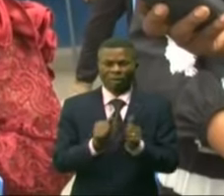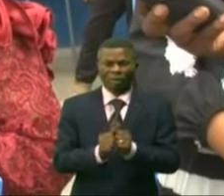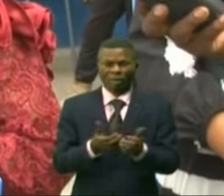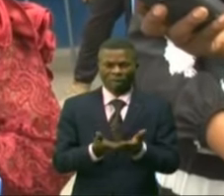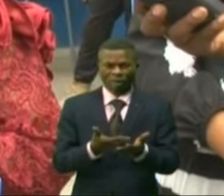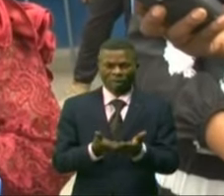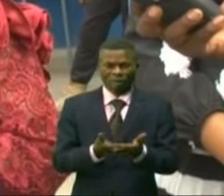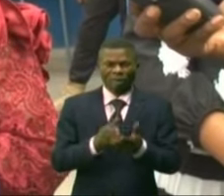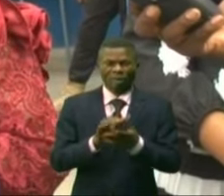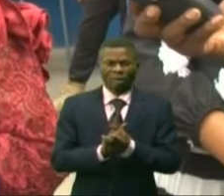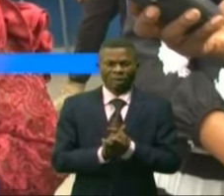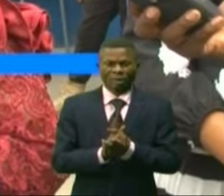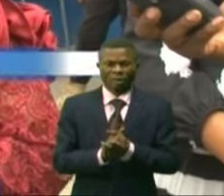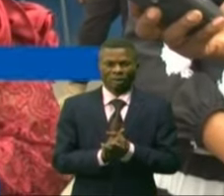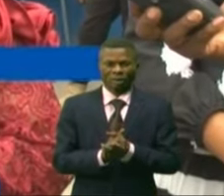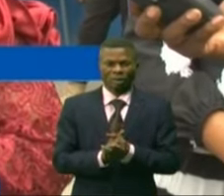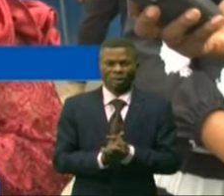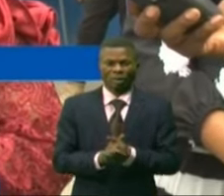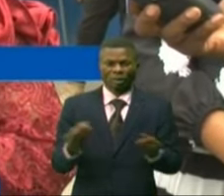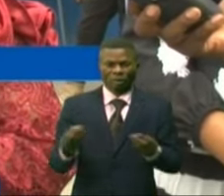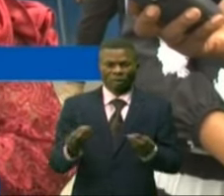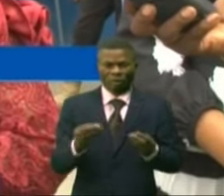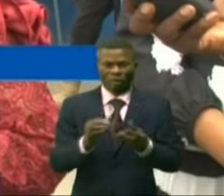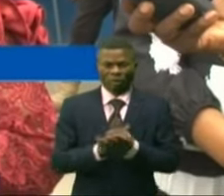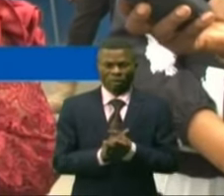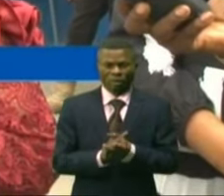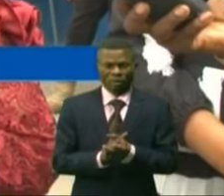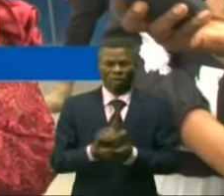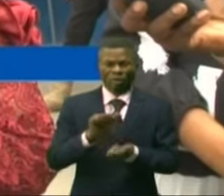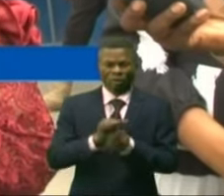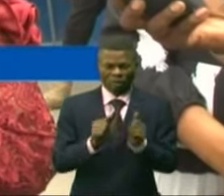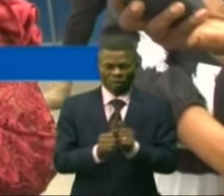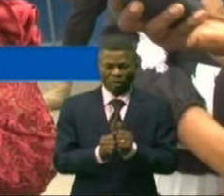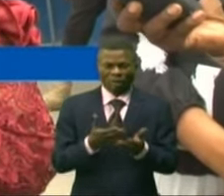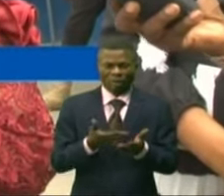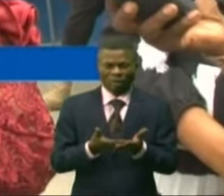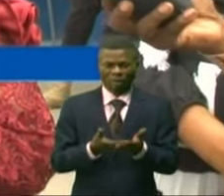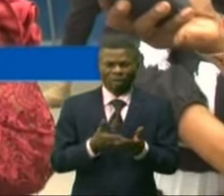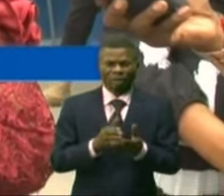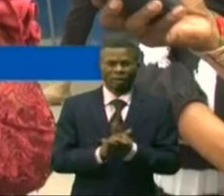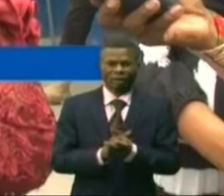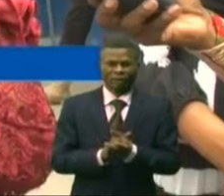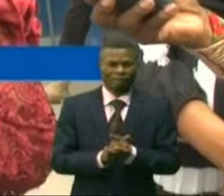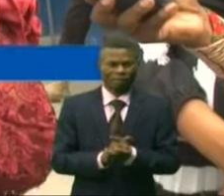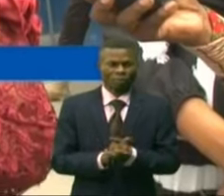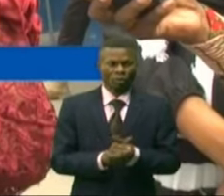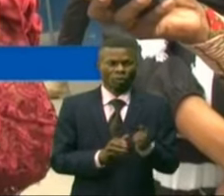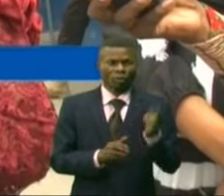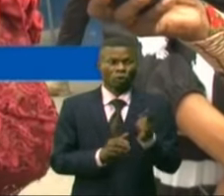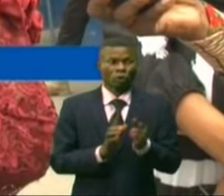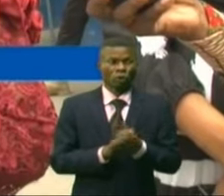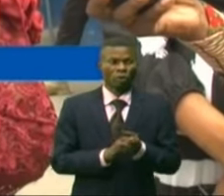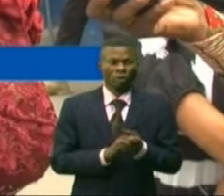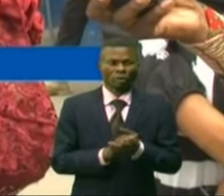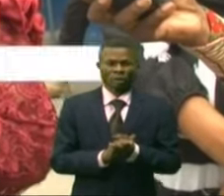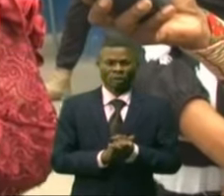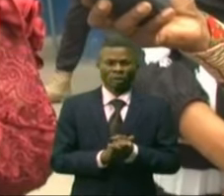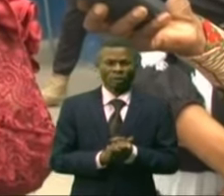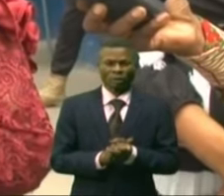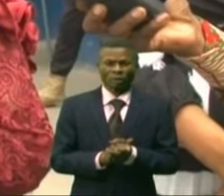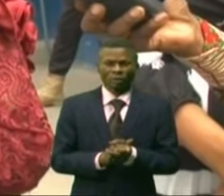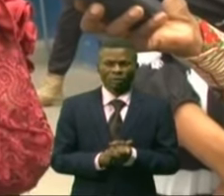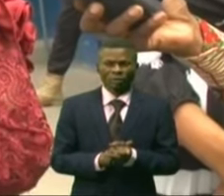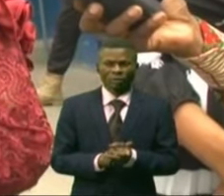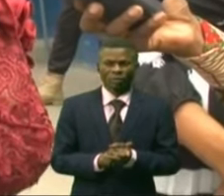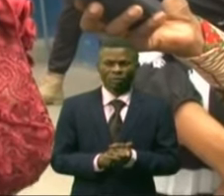particulièrement pertinent car il touche au cœur du développement durable et de la prostérité de notre